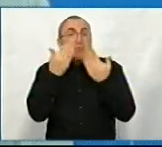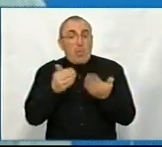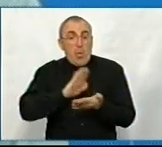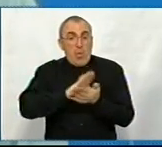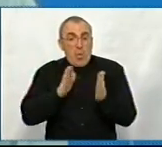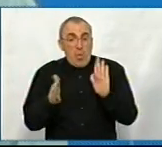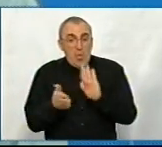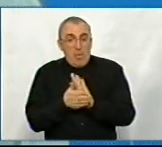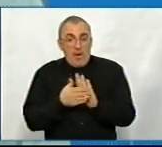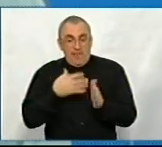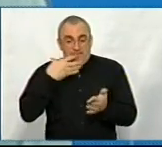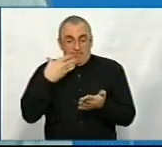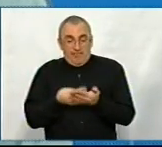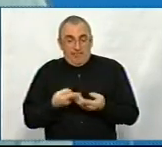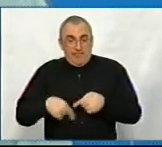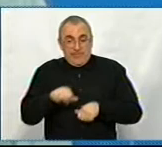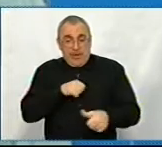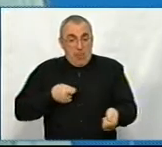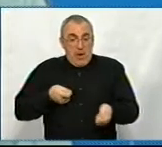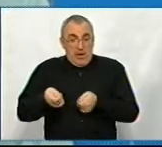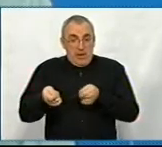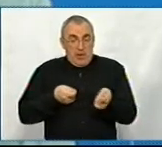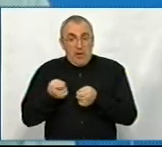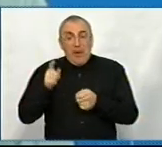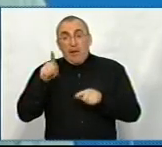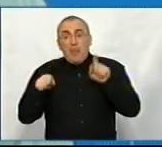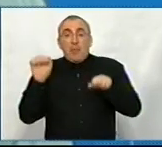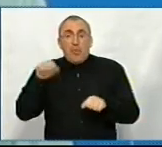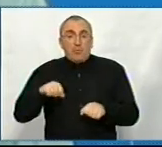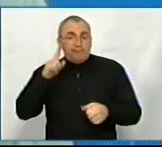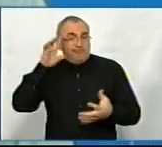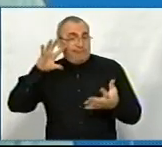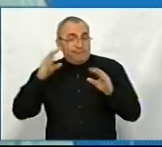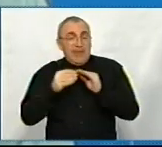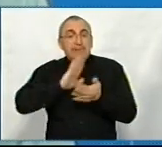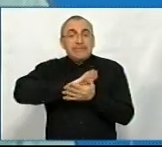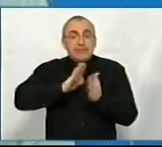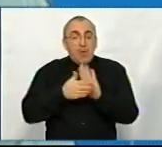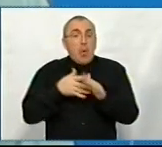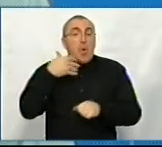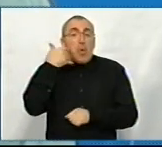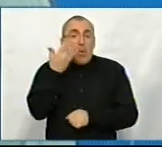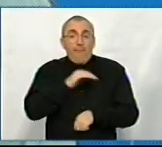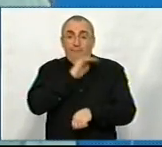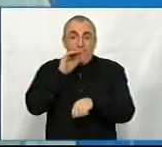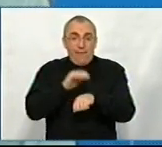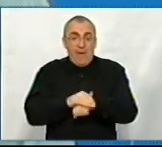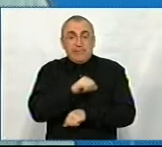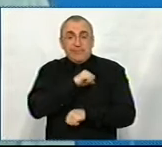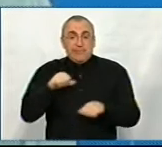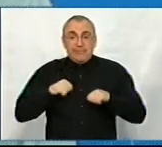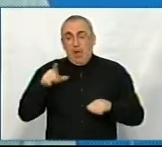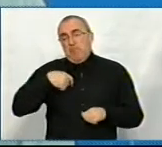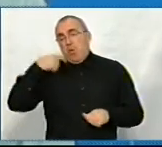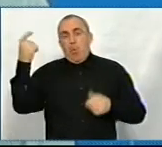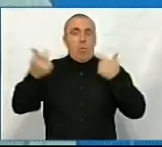фінансової автономії місцевого самоврядування подекуди може складатися ситуація, коли фактично кожен сам собі пане